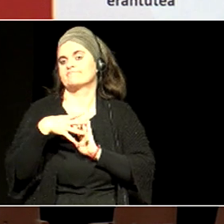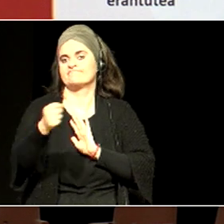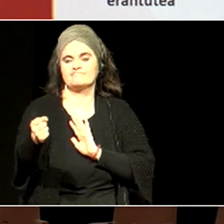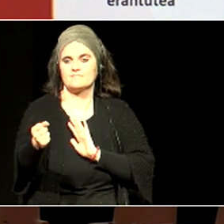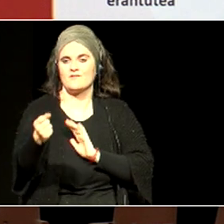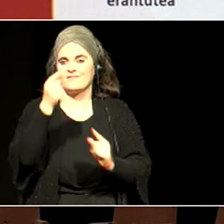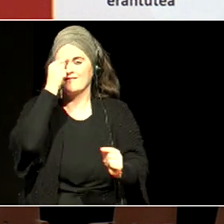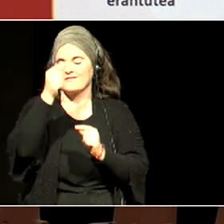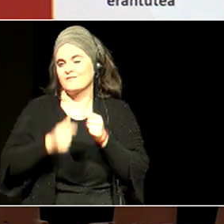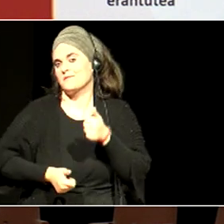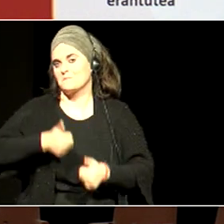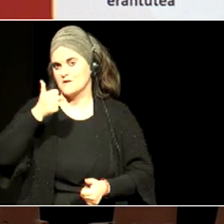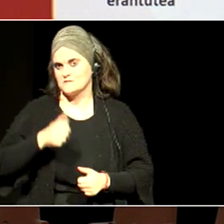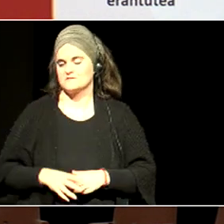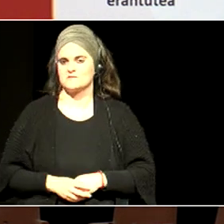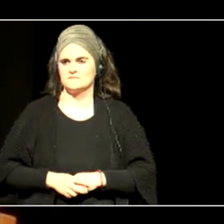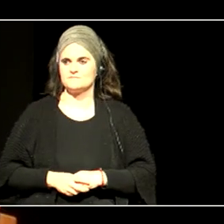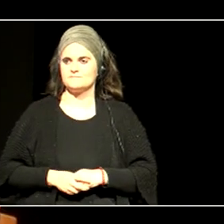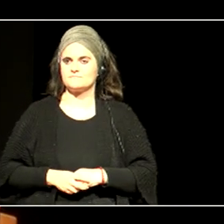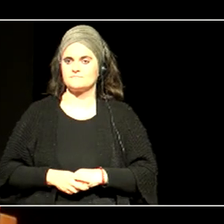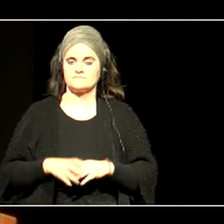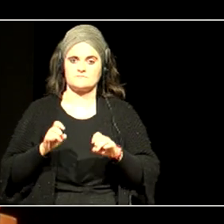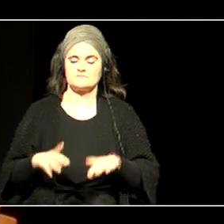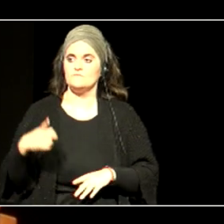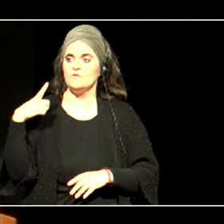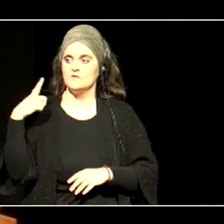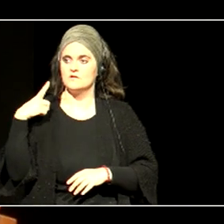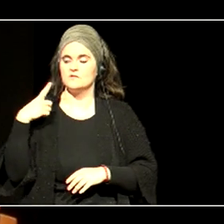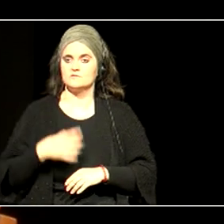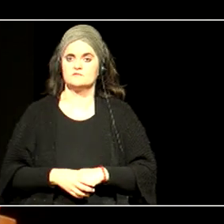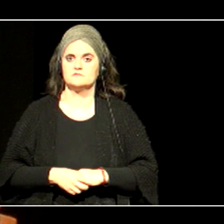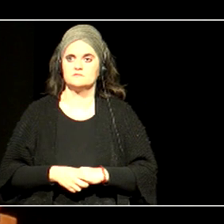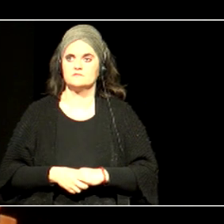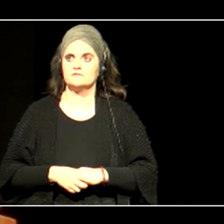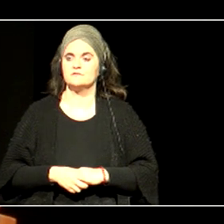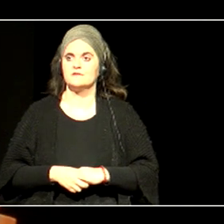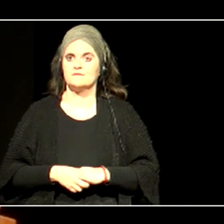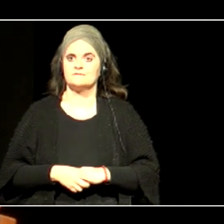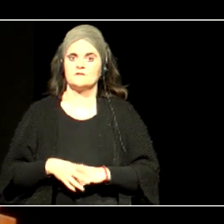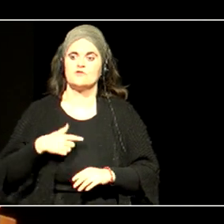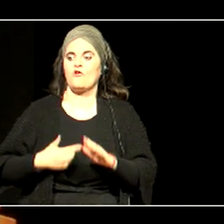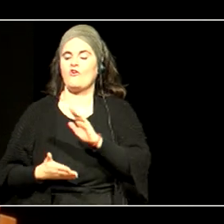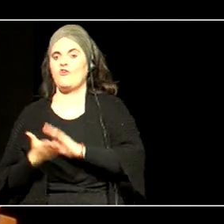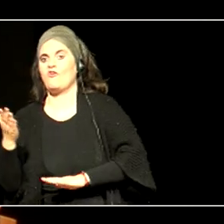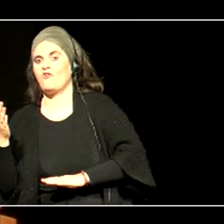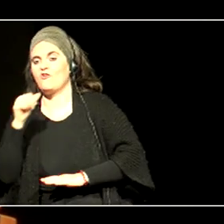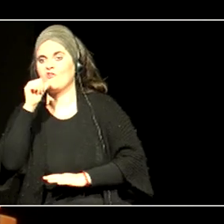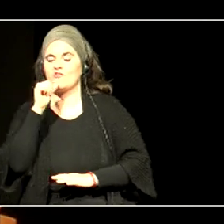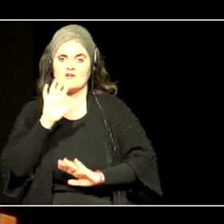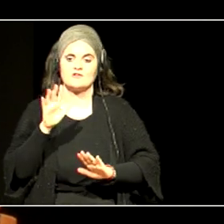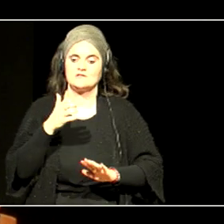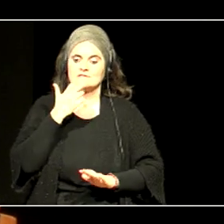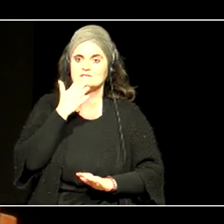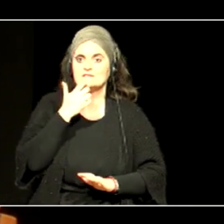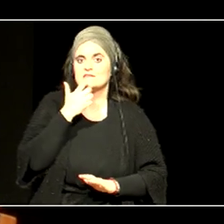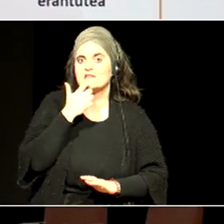guztiekin, eta, atzo bezala, nik, bueno, ez dut nahi, emendik alde egin gabe, eskerrak, eman barik,